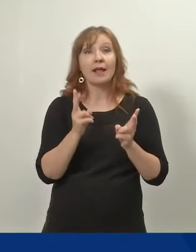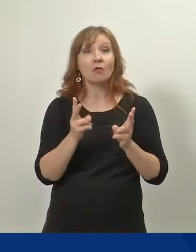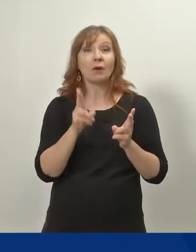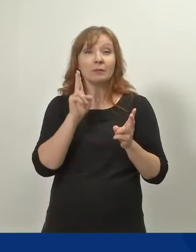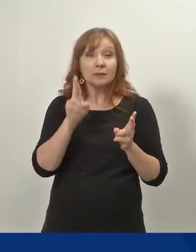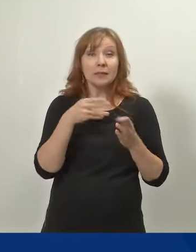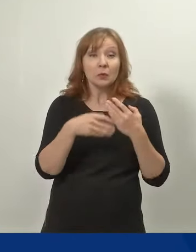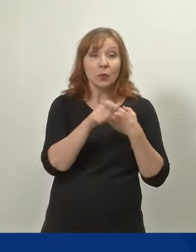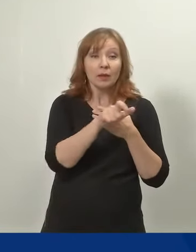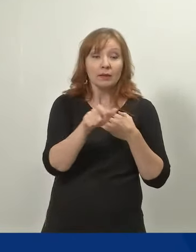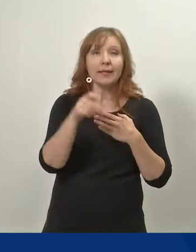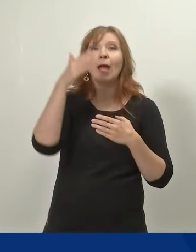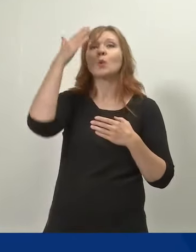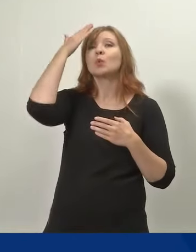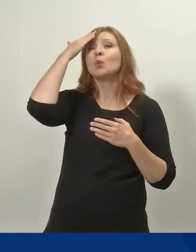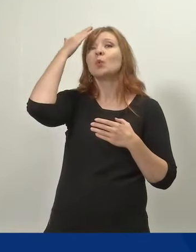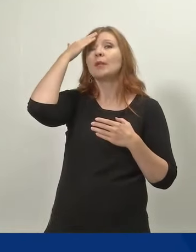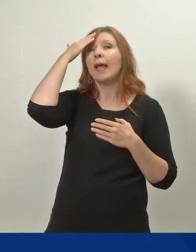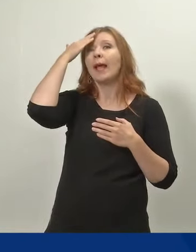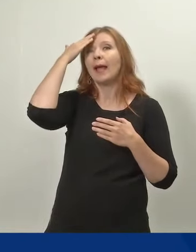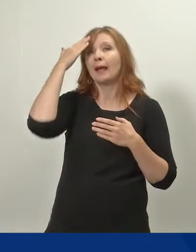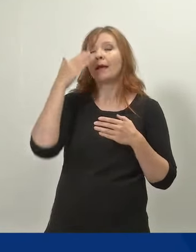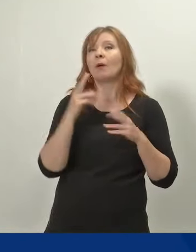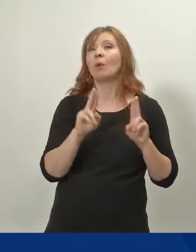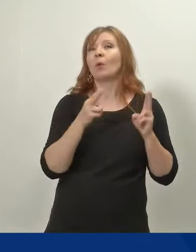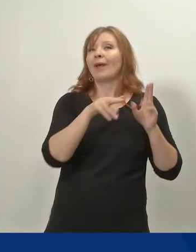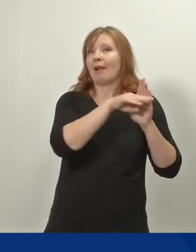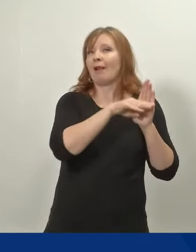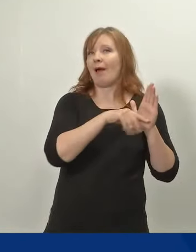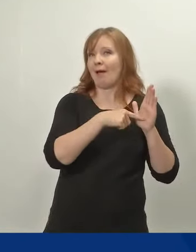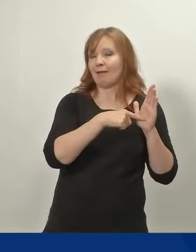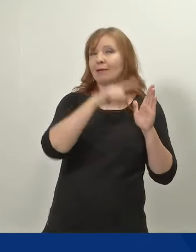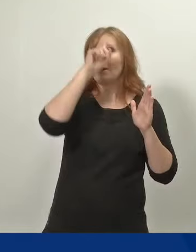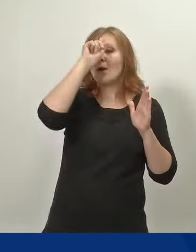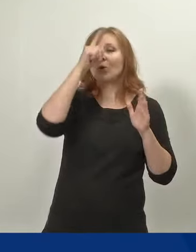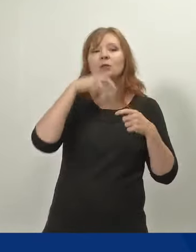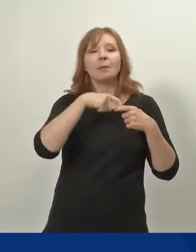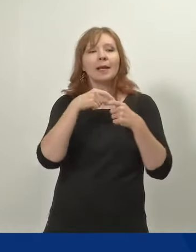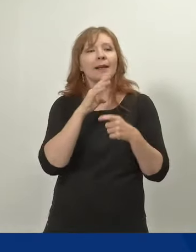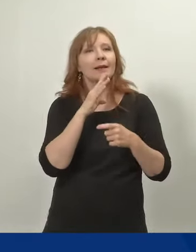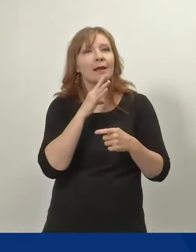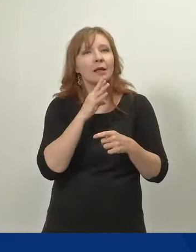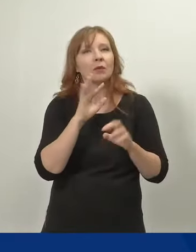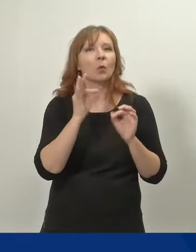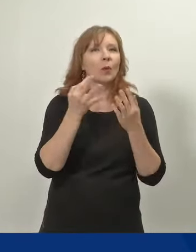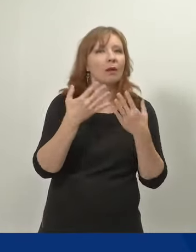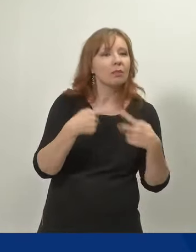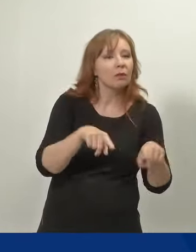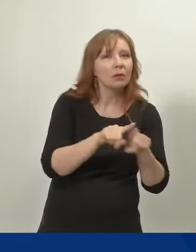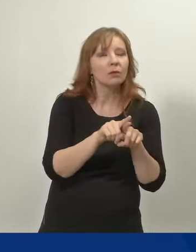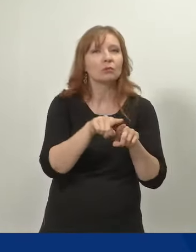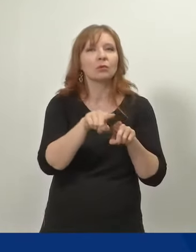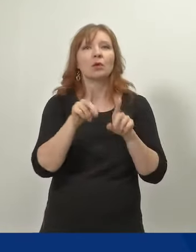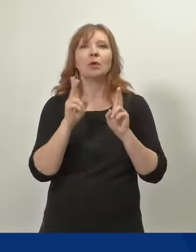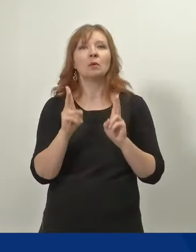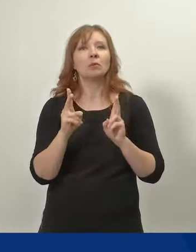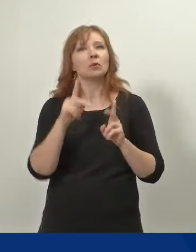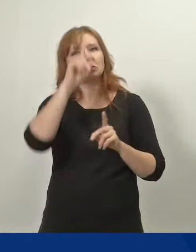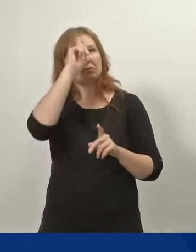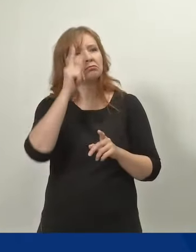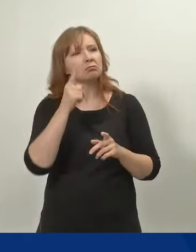työntekijät tuntevat sen järjestelmän, osaavat kertoa siitä perheille ja osaavat myös ikään kuin luontevasti